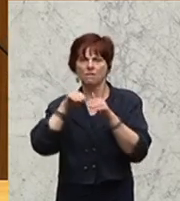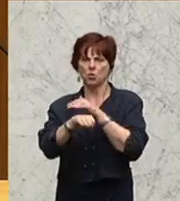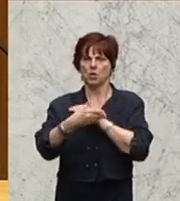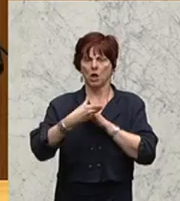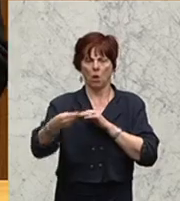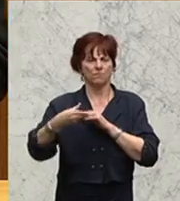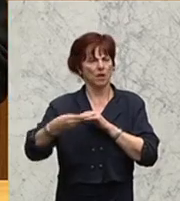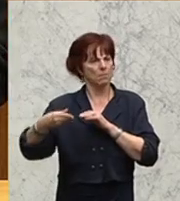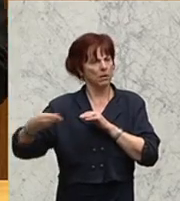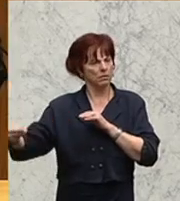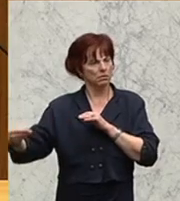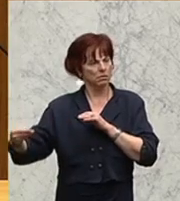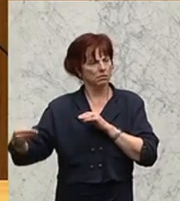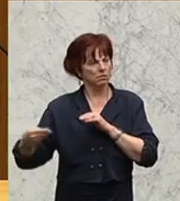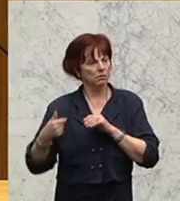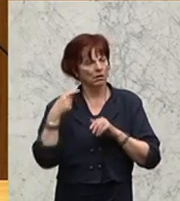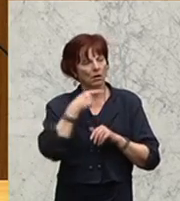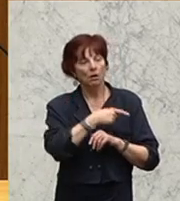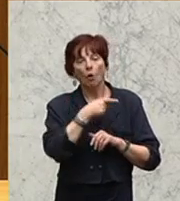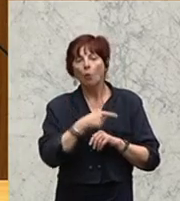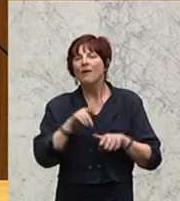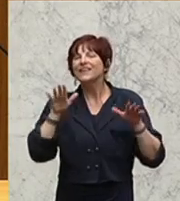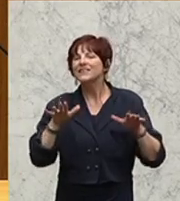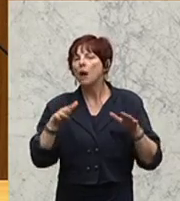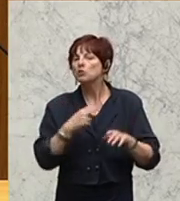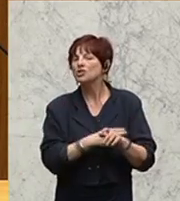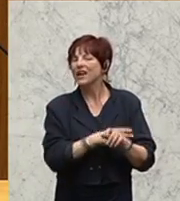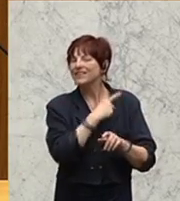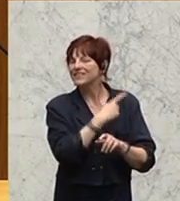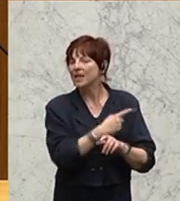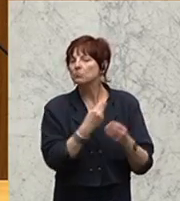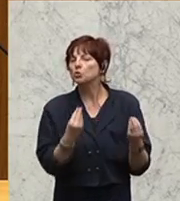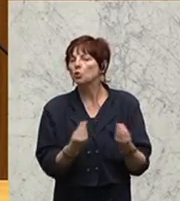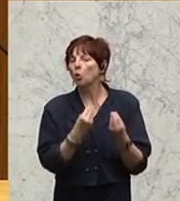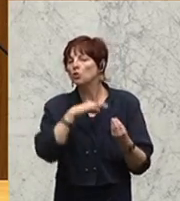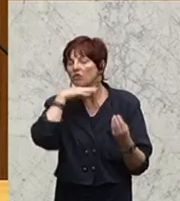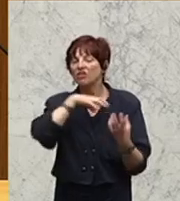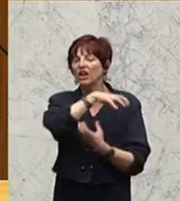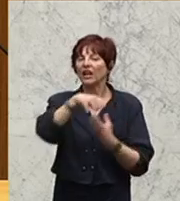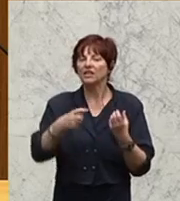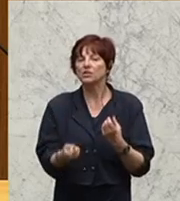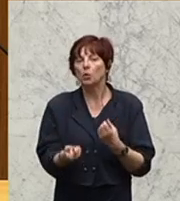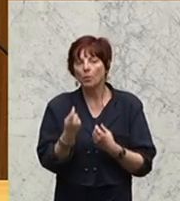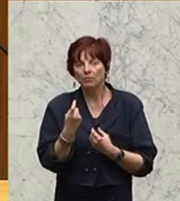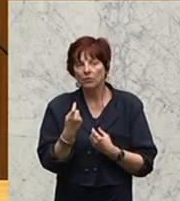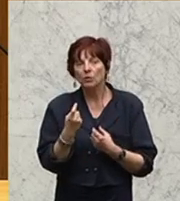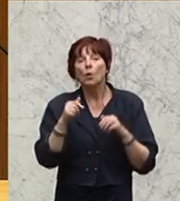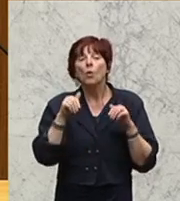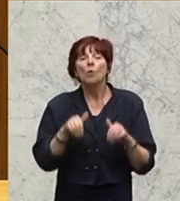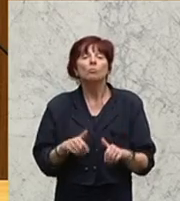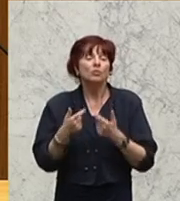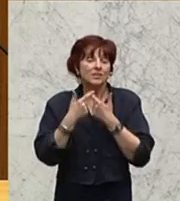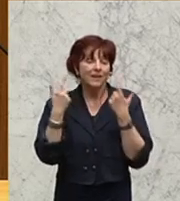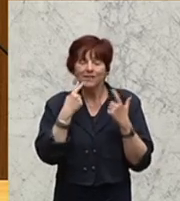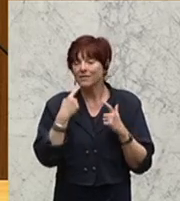angeblich die Verursacher vieler Krisen wären, dazu ist schon sehr deutlich zu sagen, dass in den Nachbarstaaten